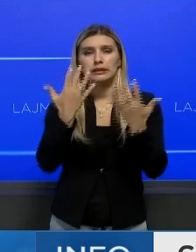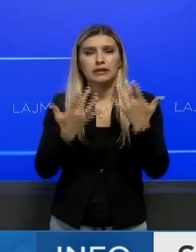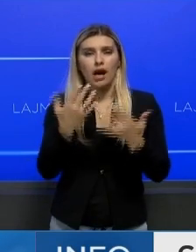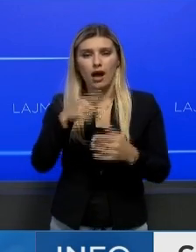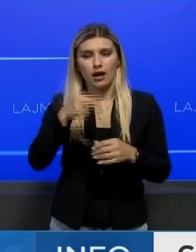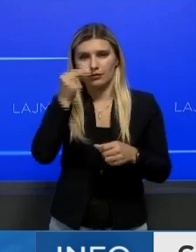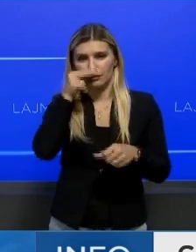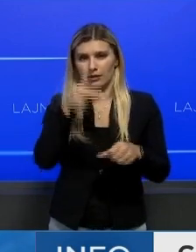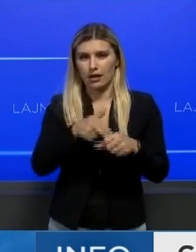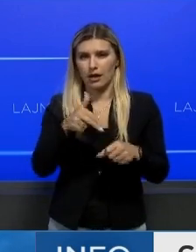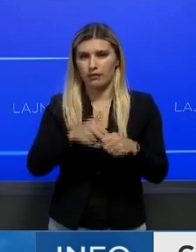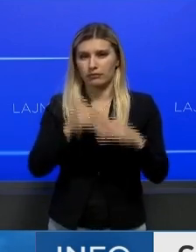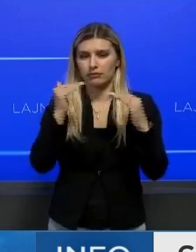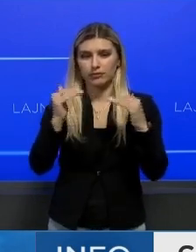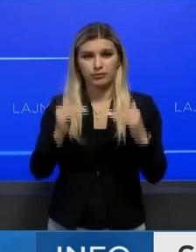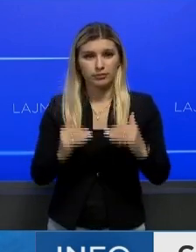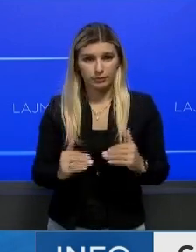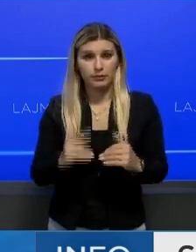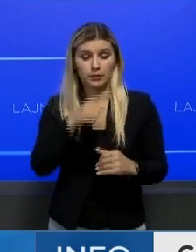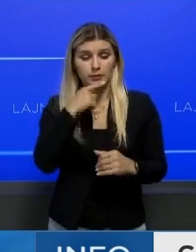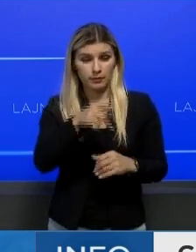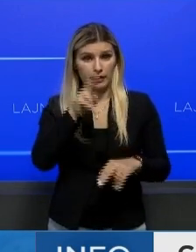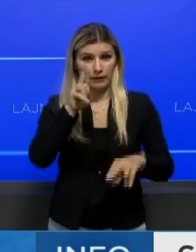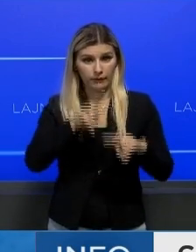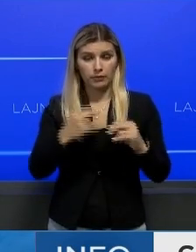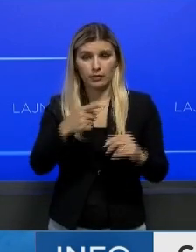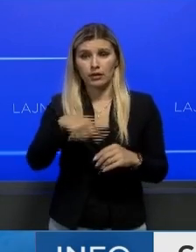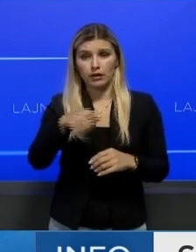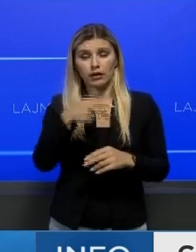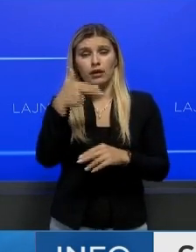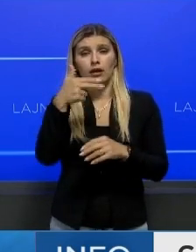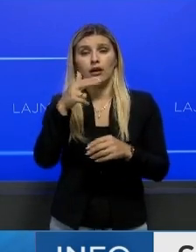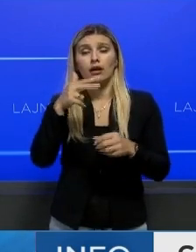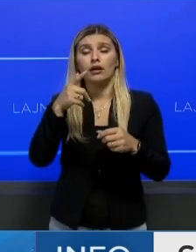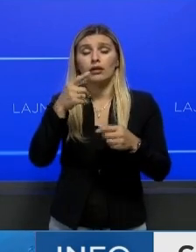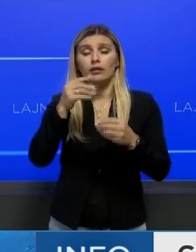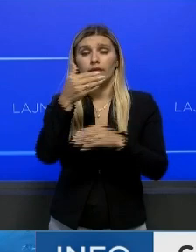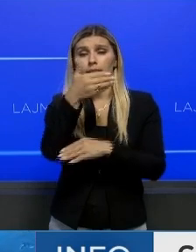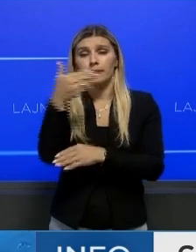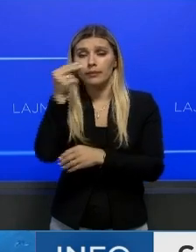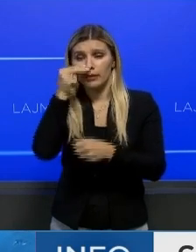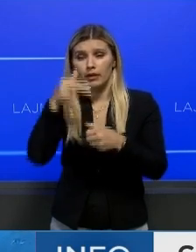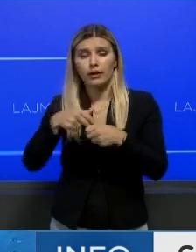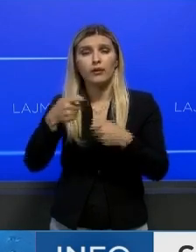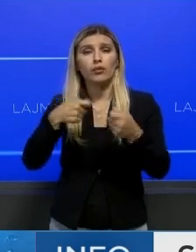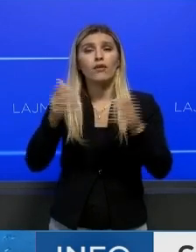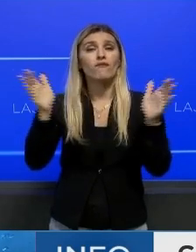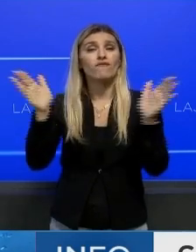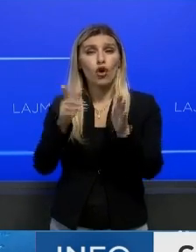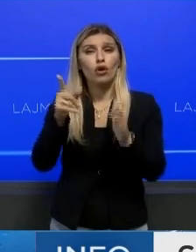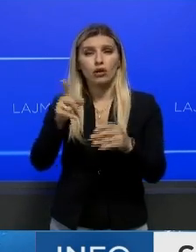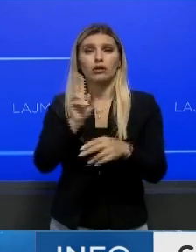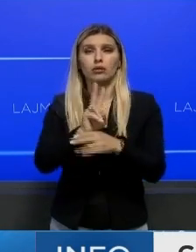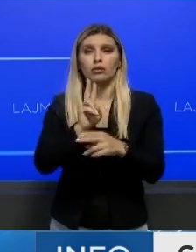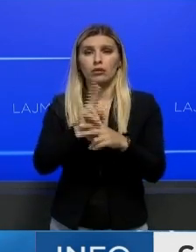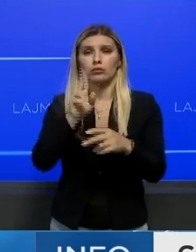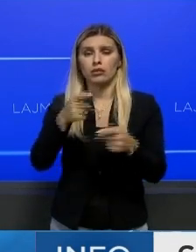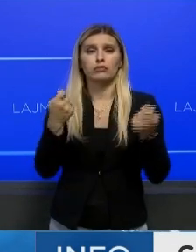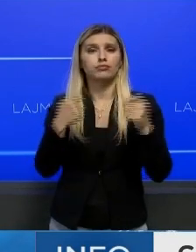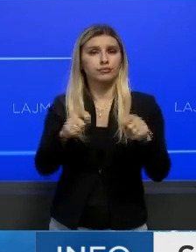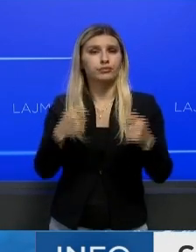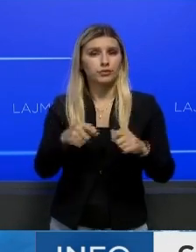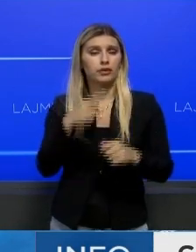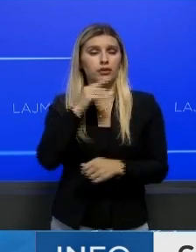derivateve, duke thënë se këvendim i ka siel kompanjit e vogla bus falimentimit. A i ka apeluar qeverisa që të merët